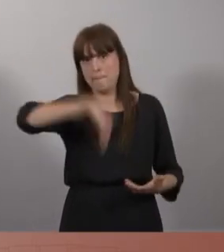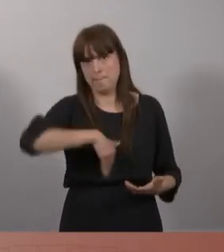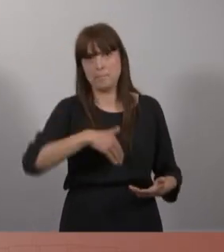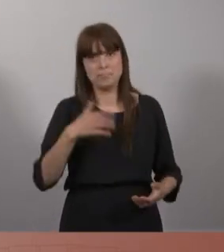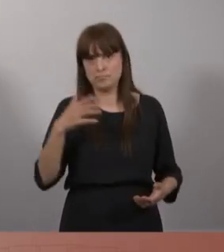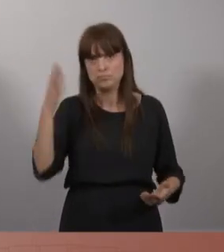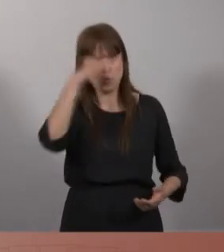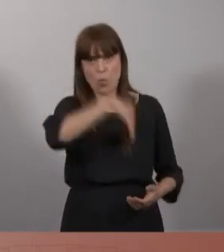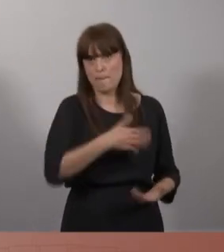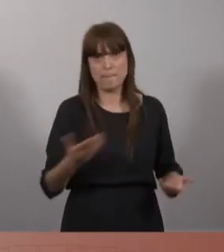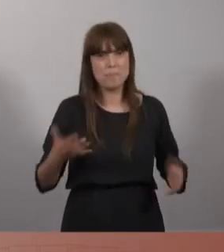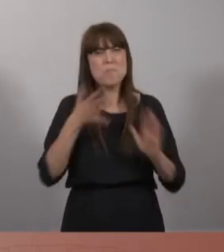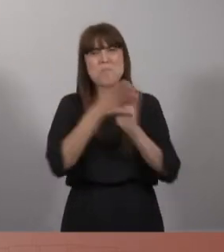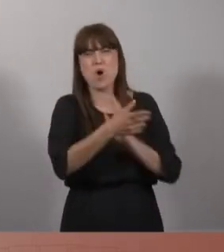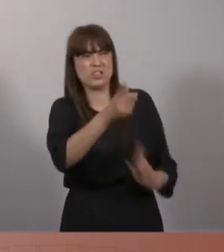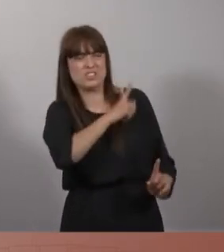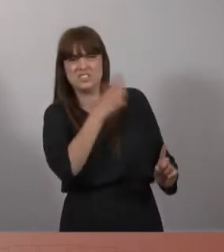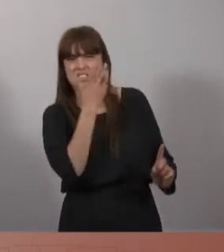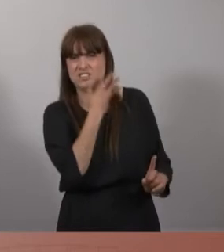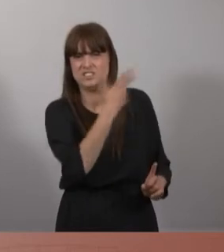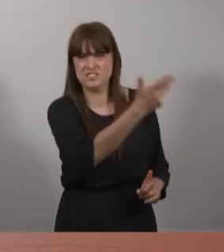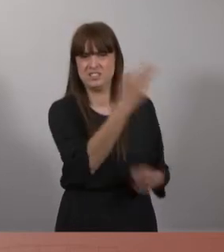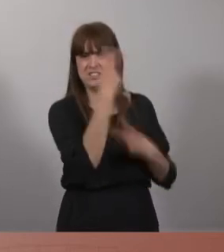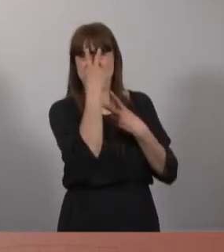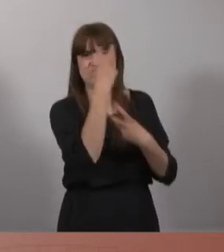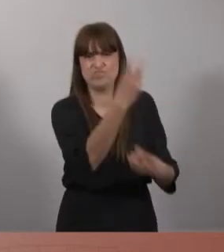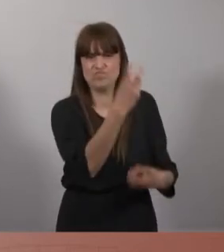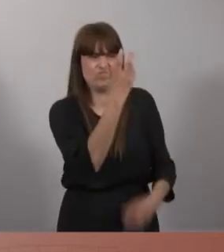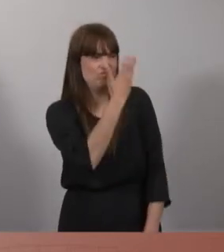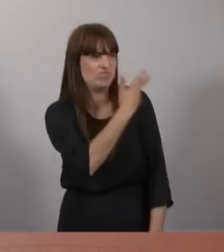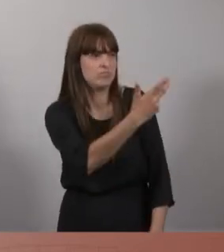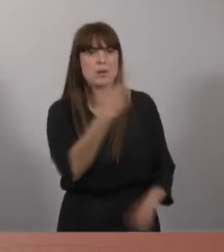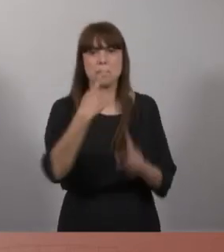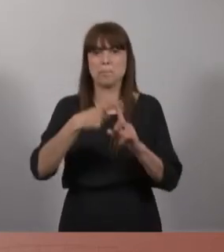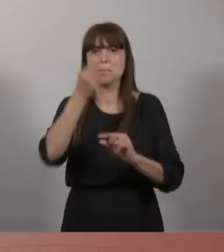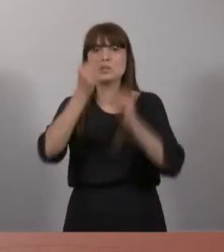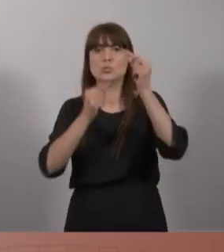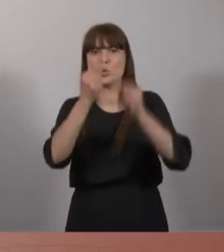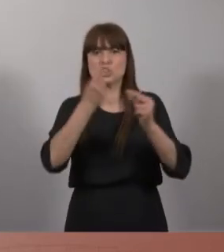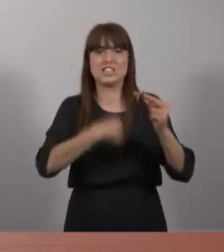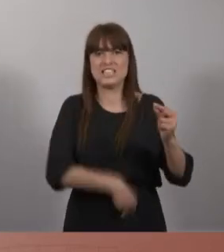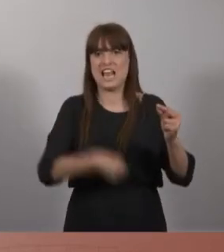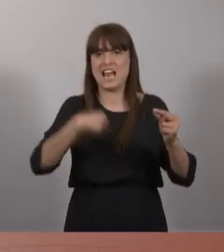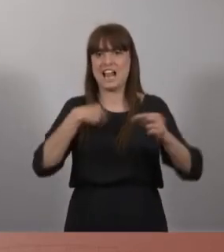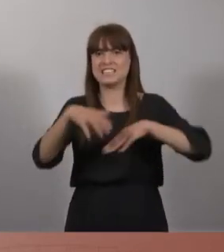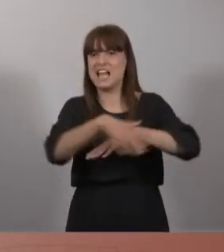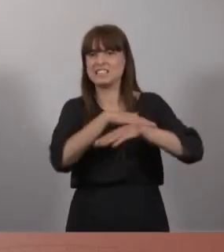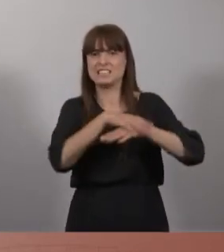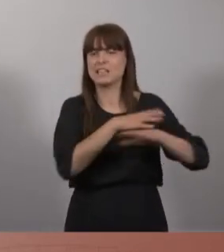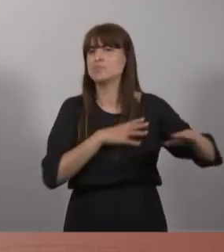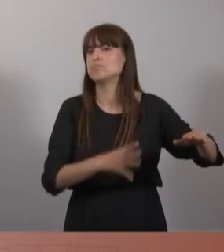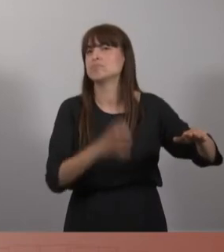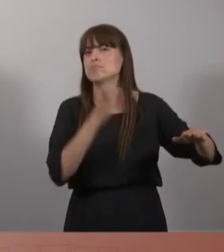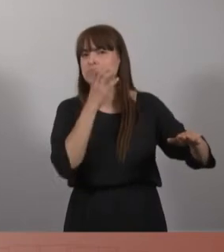les tenim per l'espoli històric fiscal que venim patint, perquè els pressupostos generals de l'Estat són un absolut despropòsit.